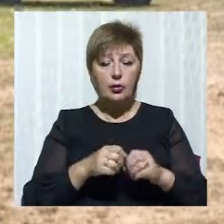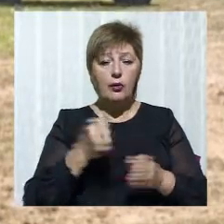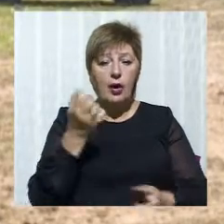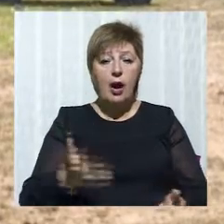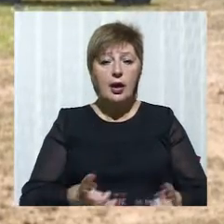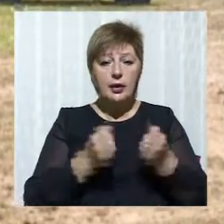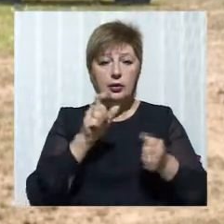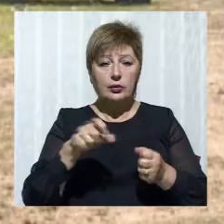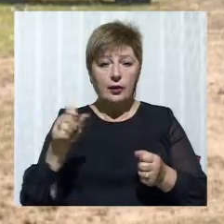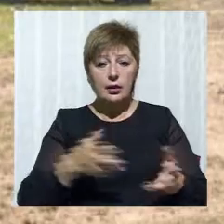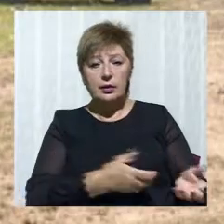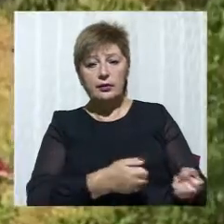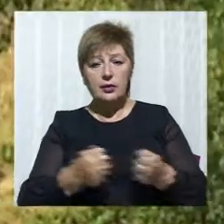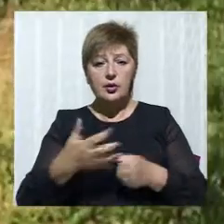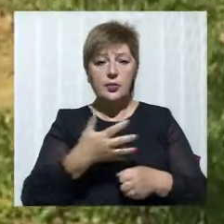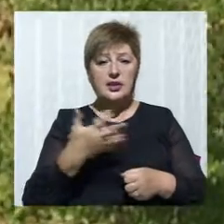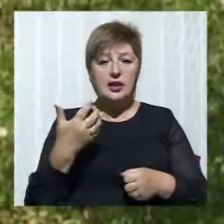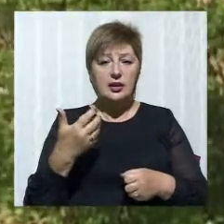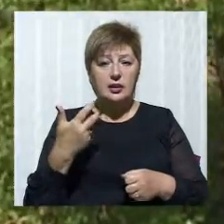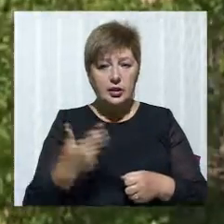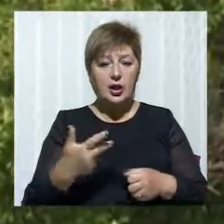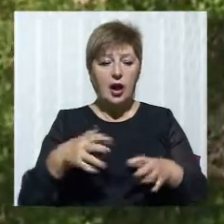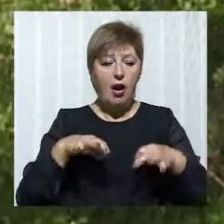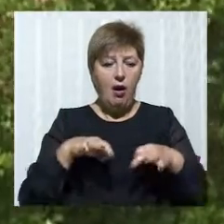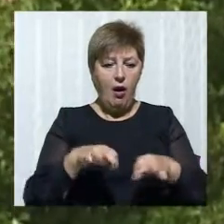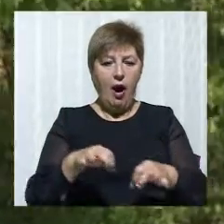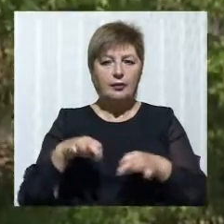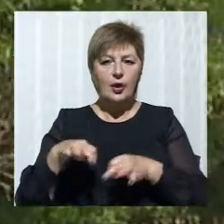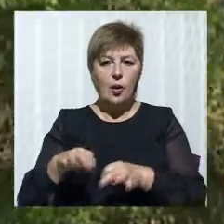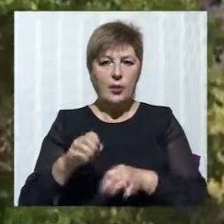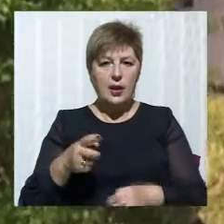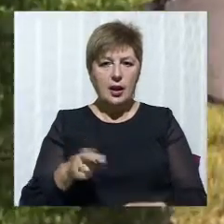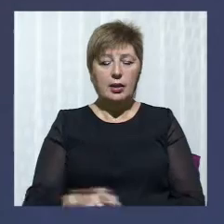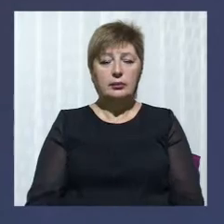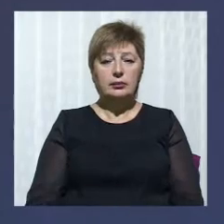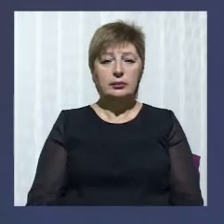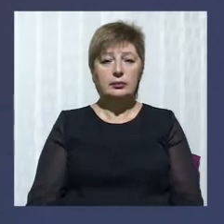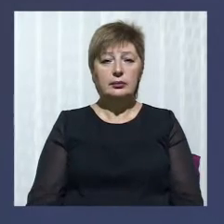витягнули 53 легкових автомобіля. Андрій Федшенко, Віктор Якушин, новини 51-го.